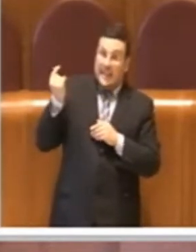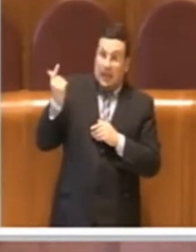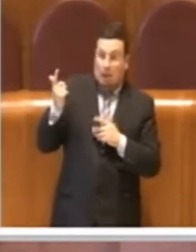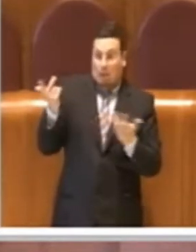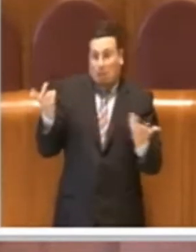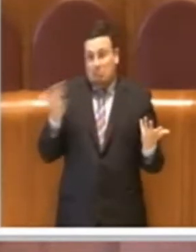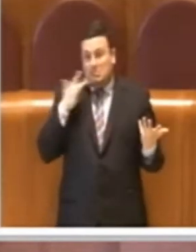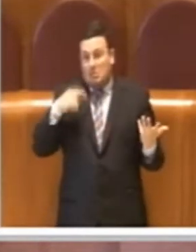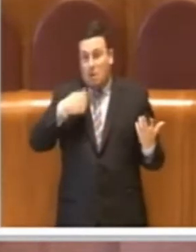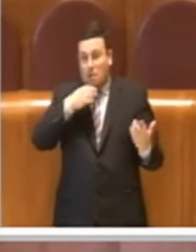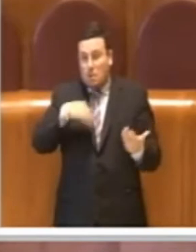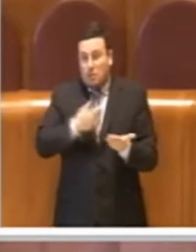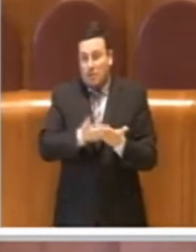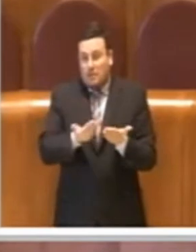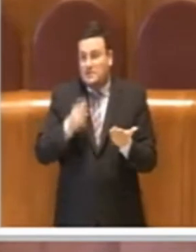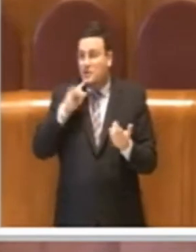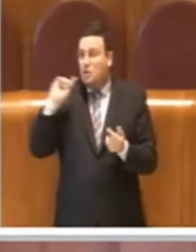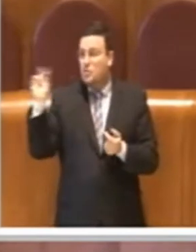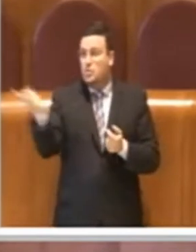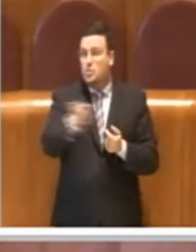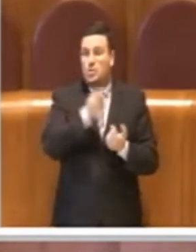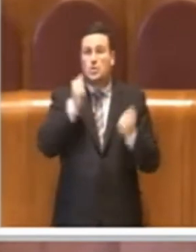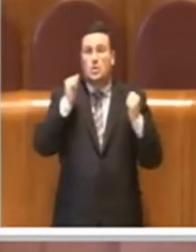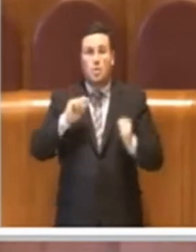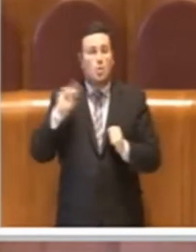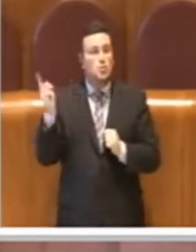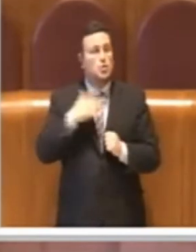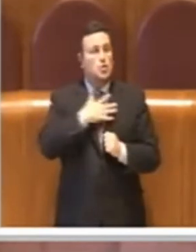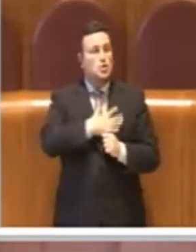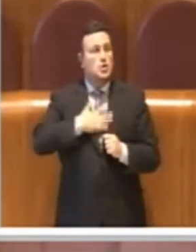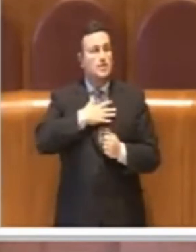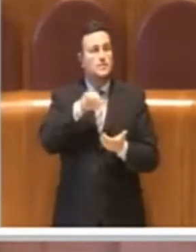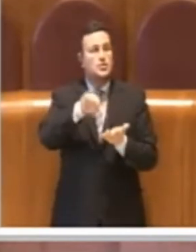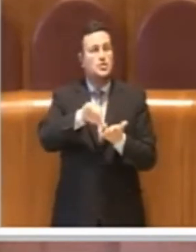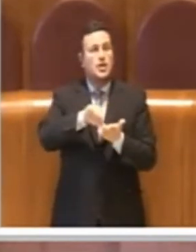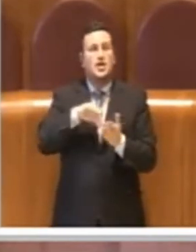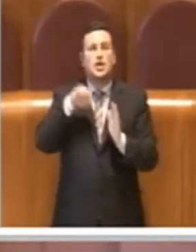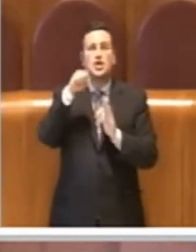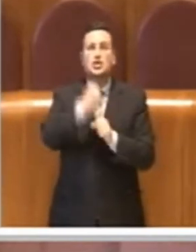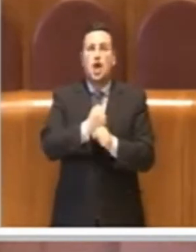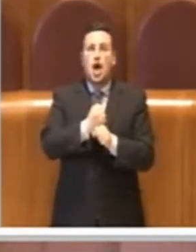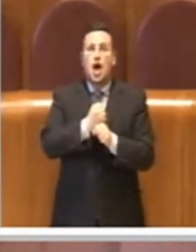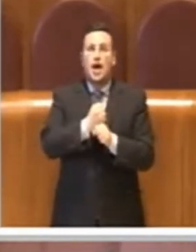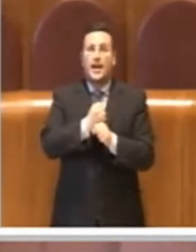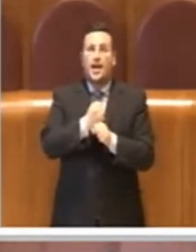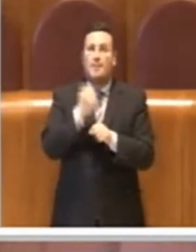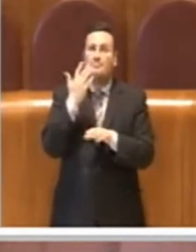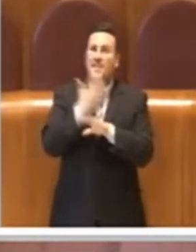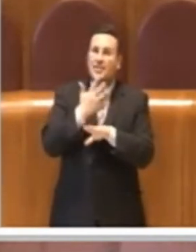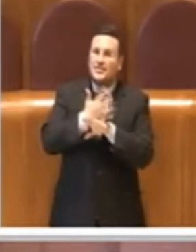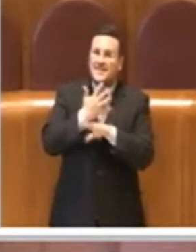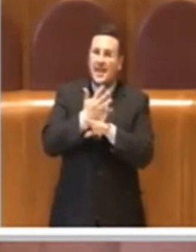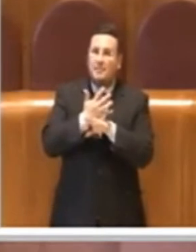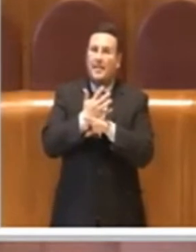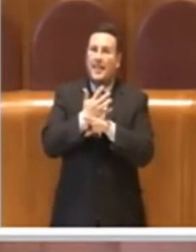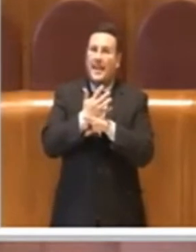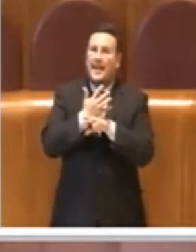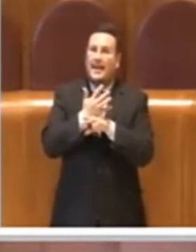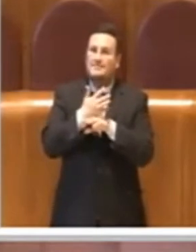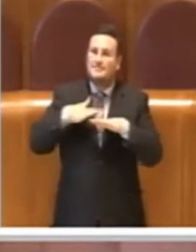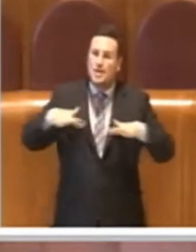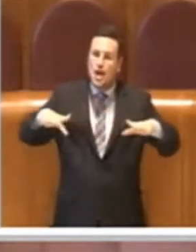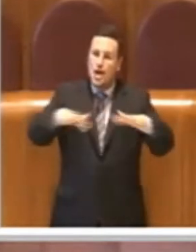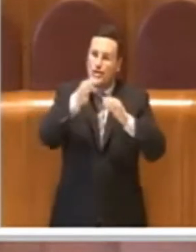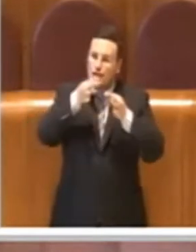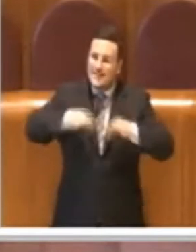condizioni ci sono tutte per godersi il centro storico in maniera sostenibile, in maniera accessibile, senza l'ossessione